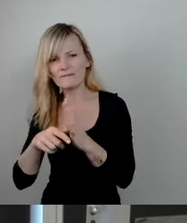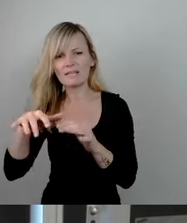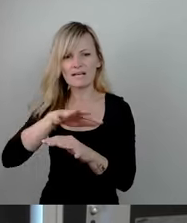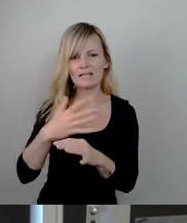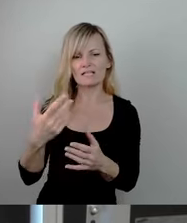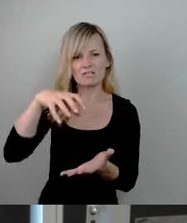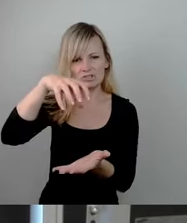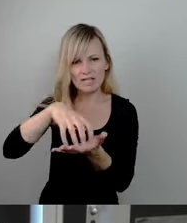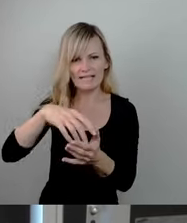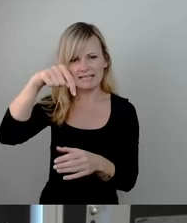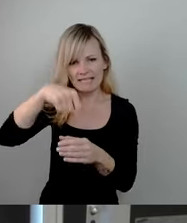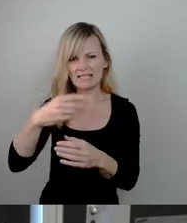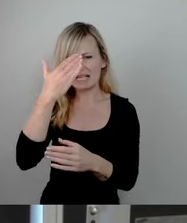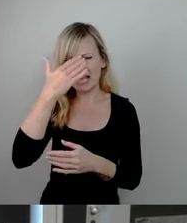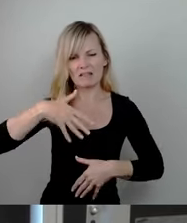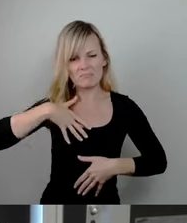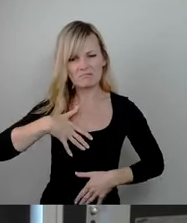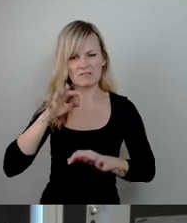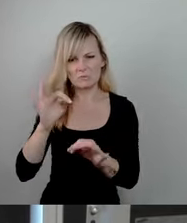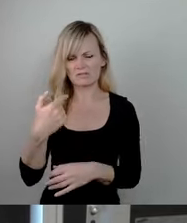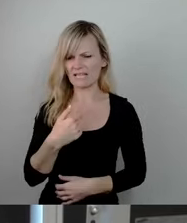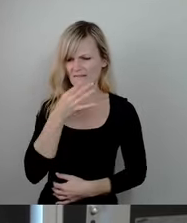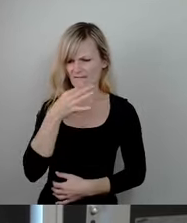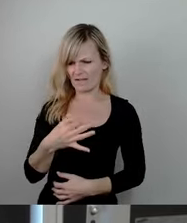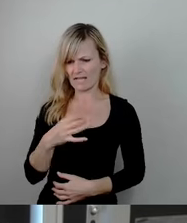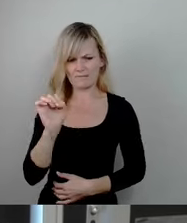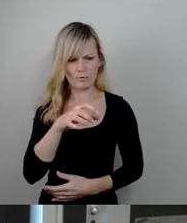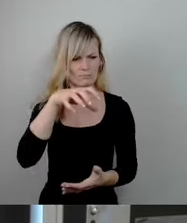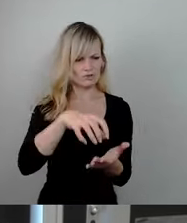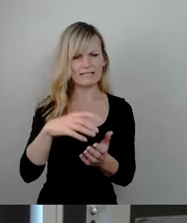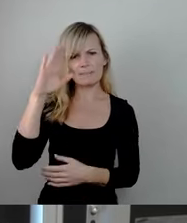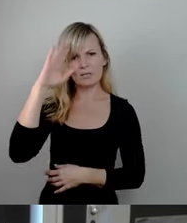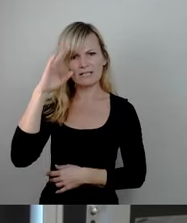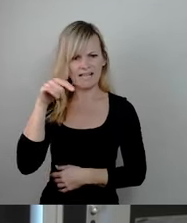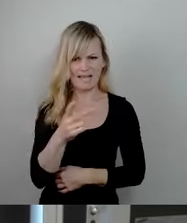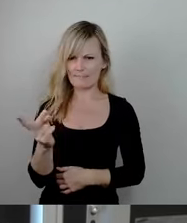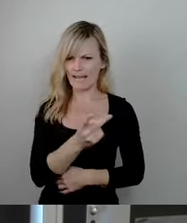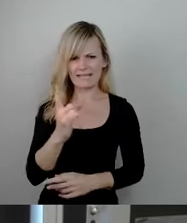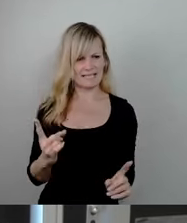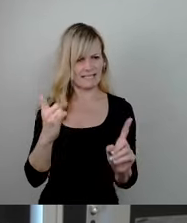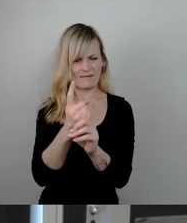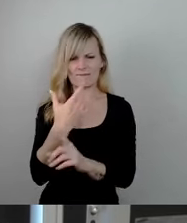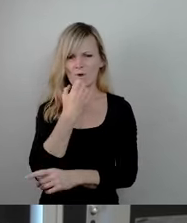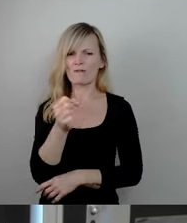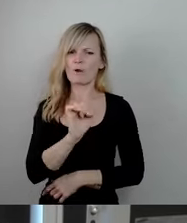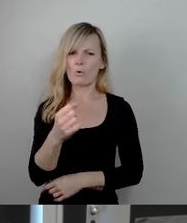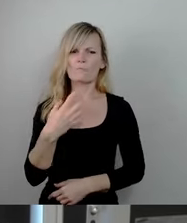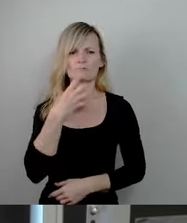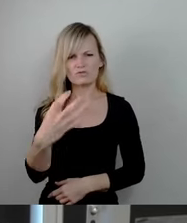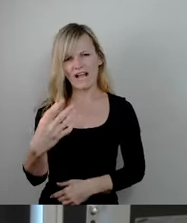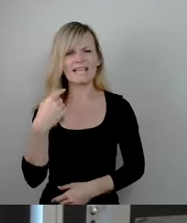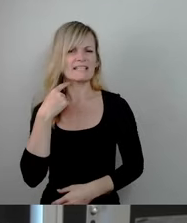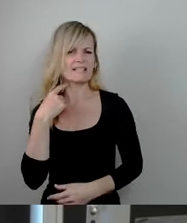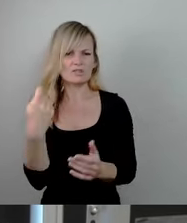drängte sich mir die Frage auf, warum Stadt und Polizei, um sich zu treffen und zu organisieren, ein schweineteures Objekt in der